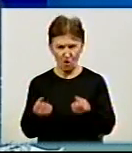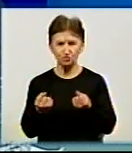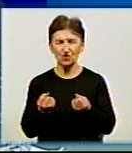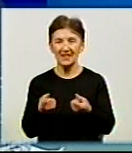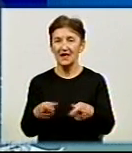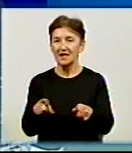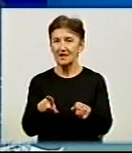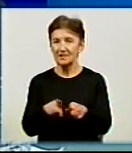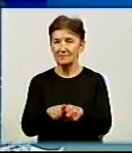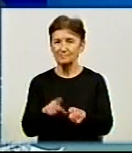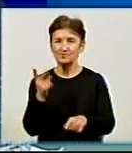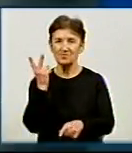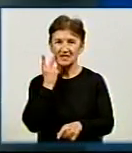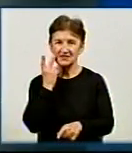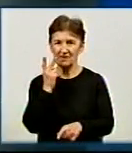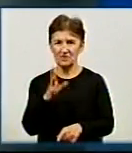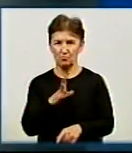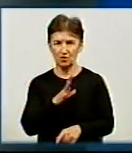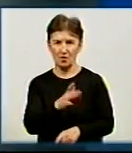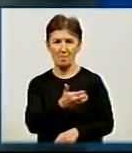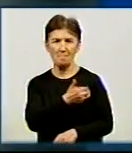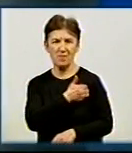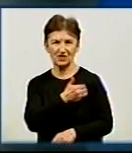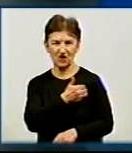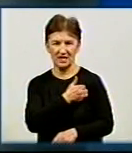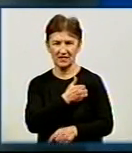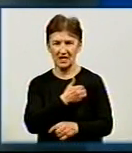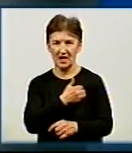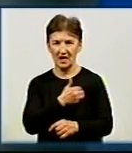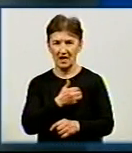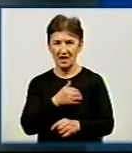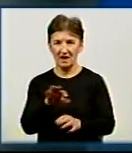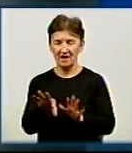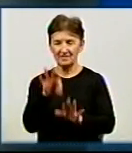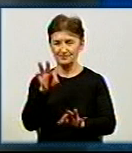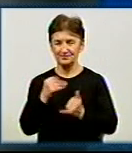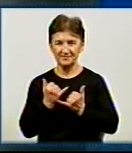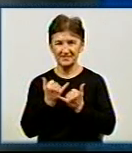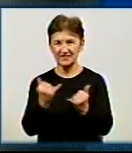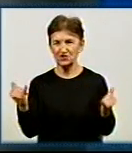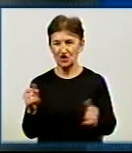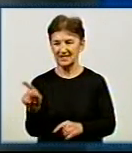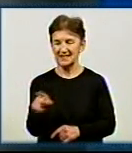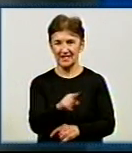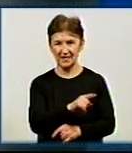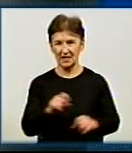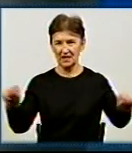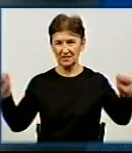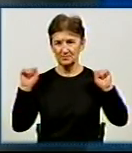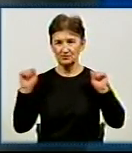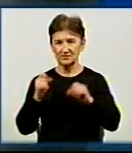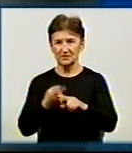завжди було бажання визначати тих атлетів, які дійсно посприяли